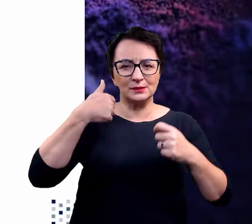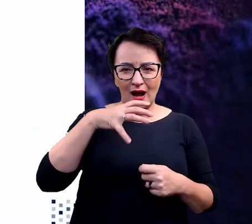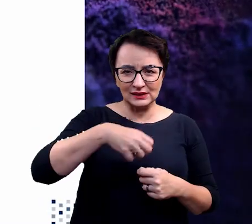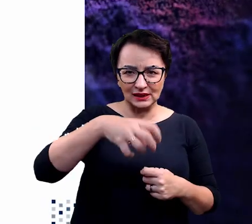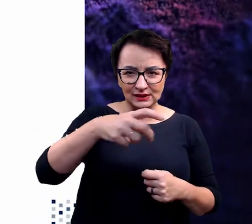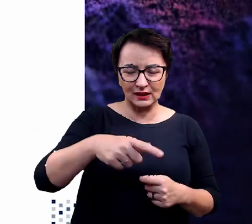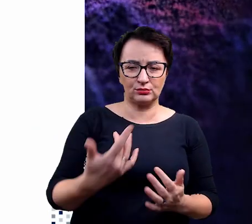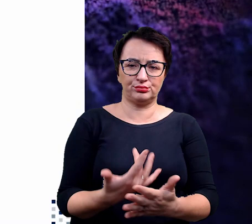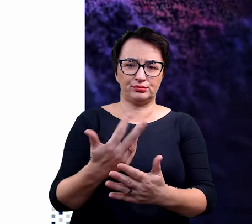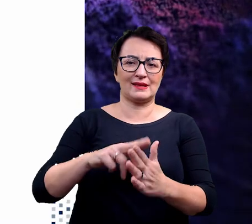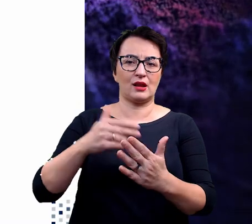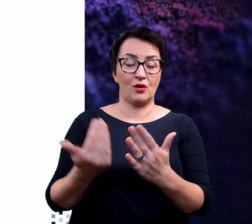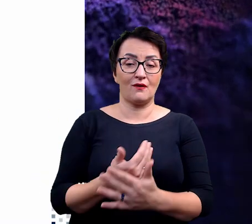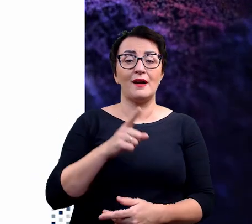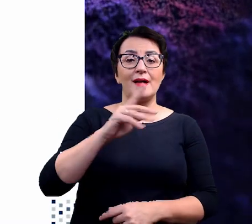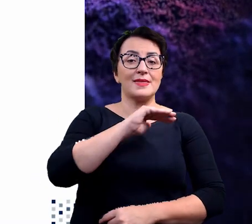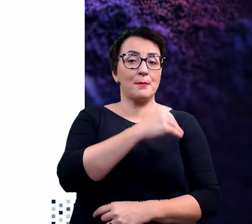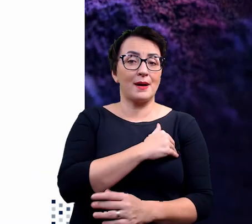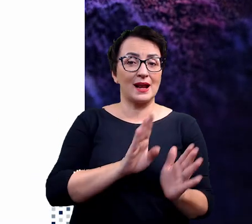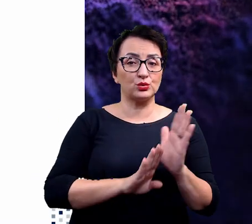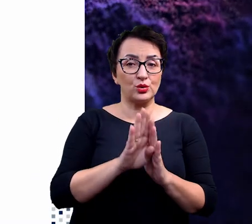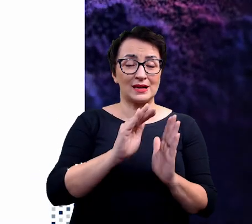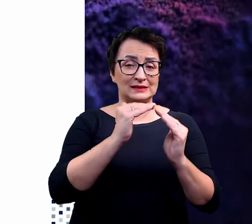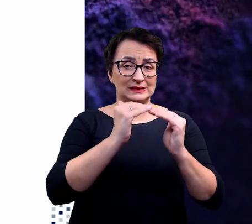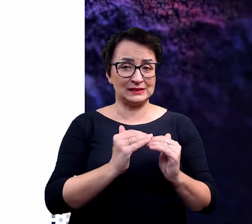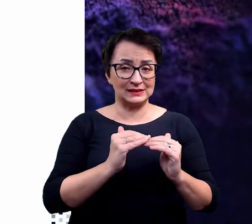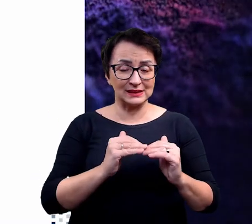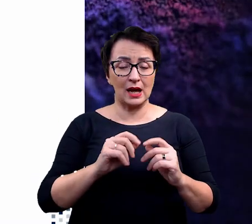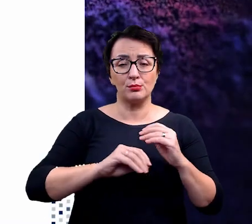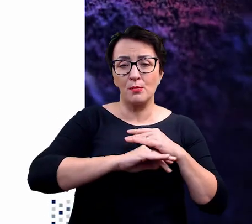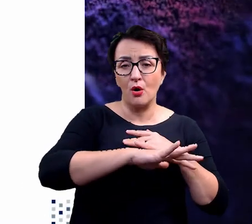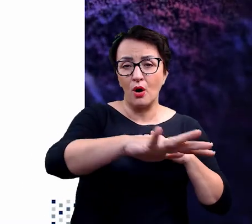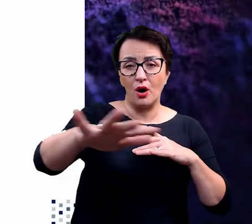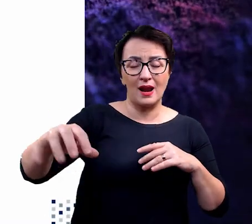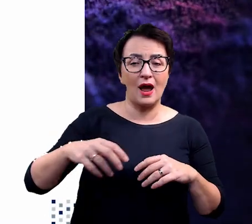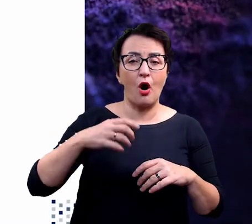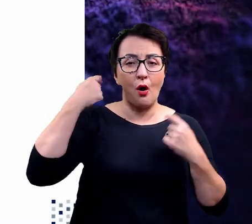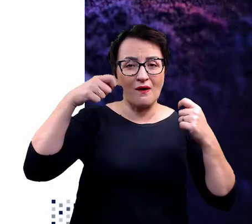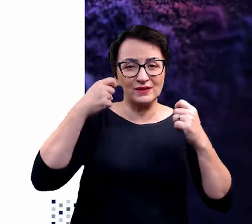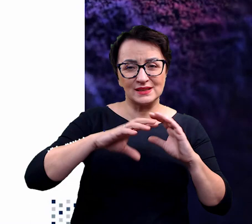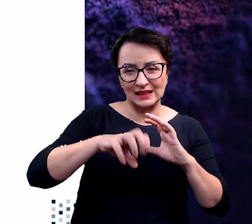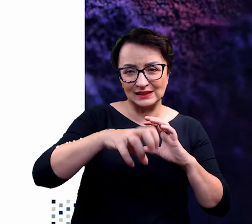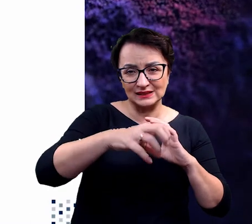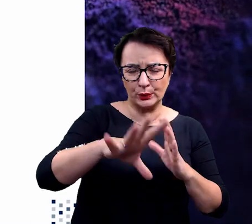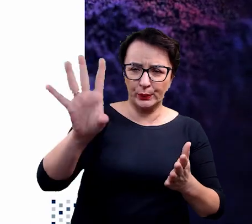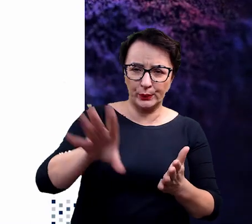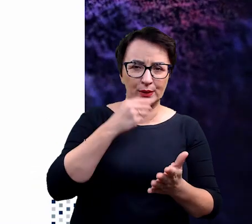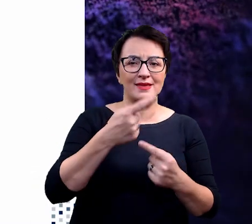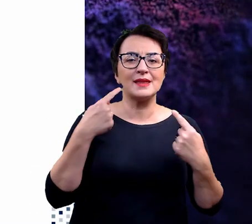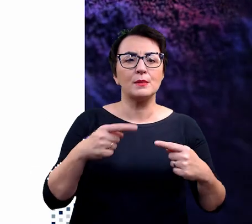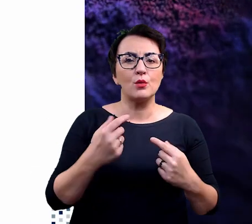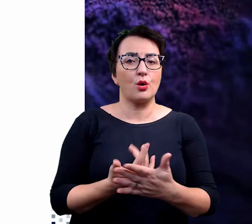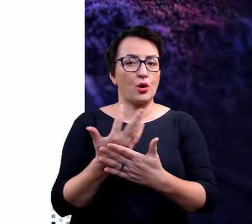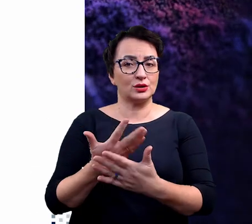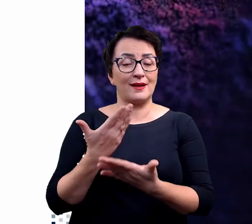Niskie temperatury w tamtym czasie i masowy wypas owiec w wielu miejscach doprowadził do niemal całkowitego saniku pokrywy roślinnej.